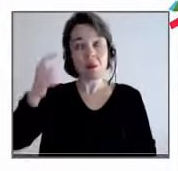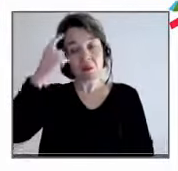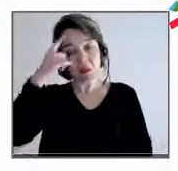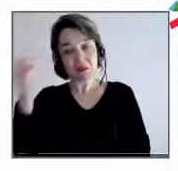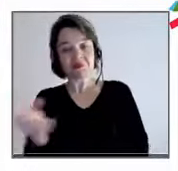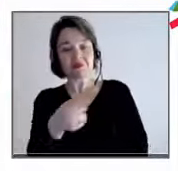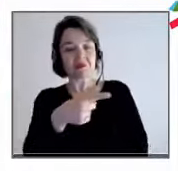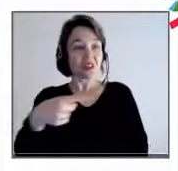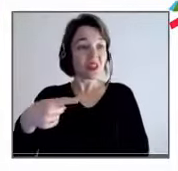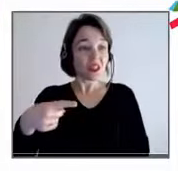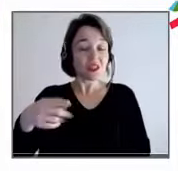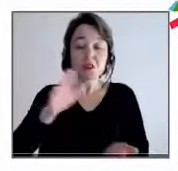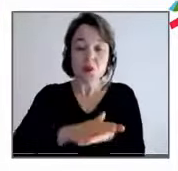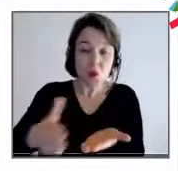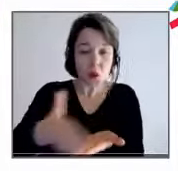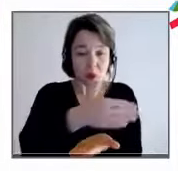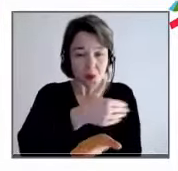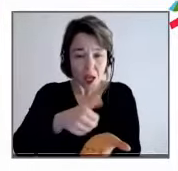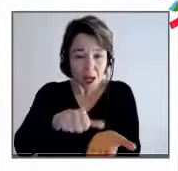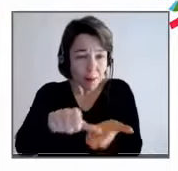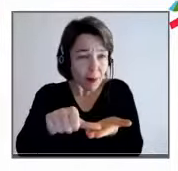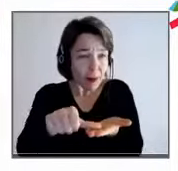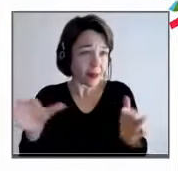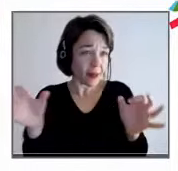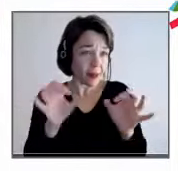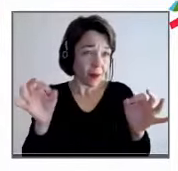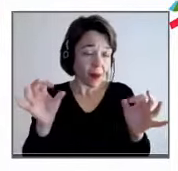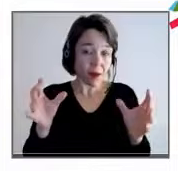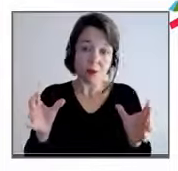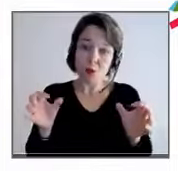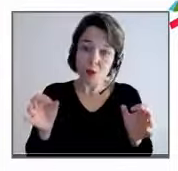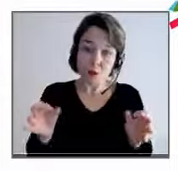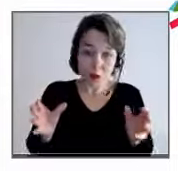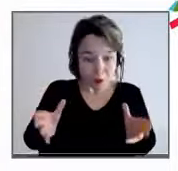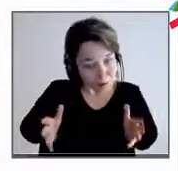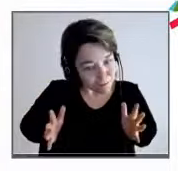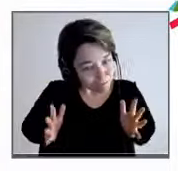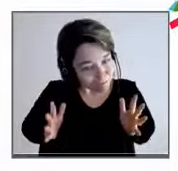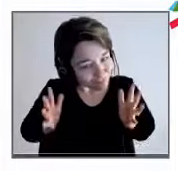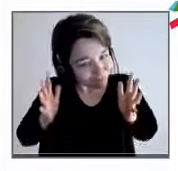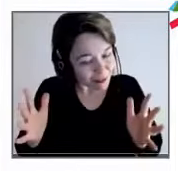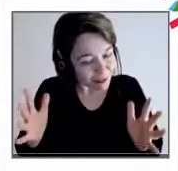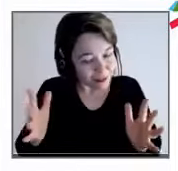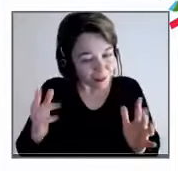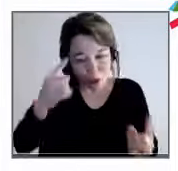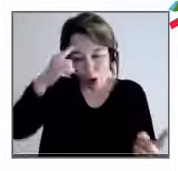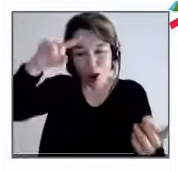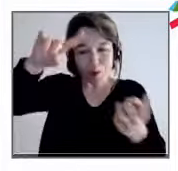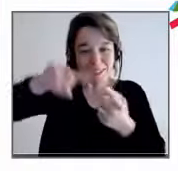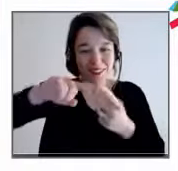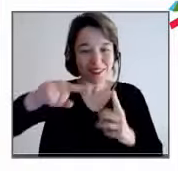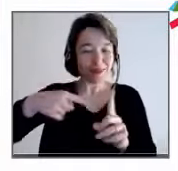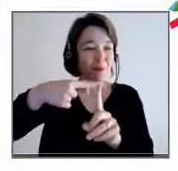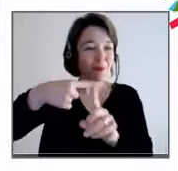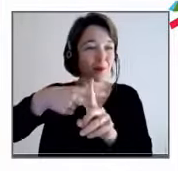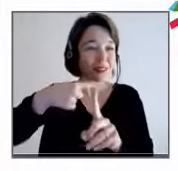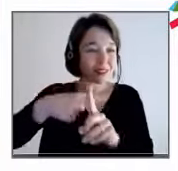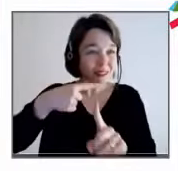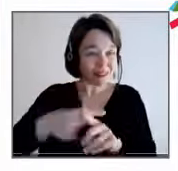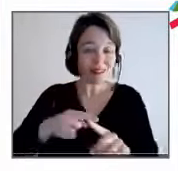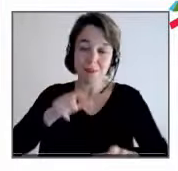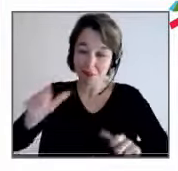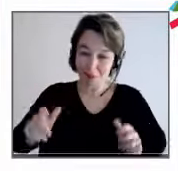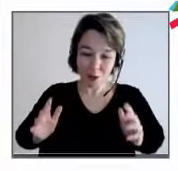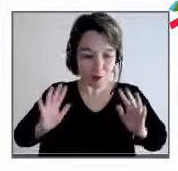c'est l'orientation bénéfique de la volonté. Donc, avoir des personnes dont la volonté est